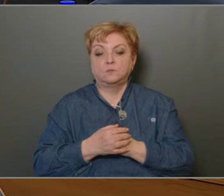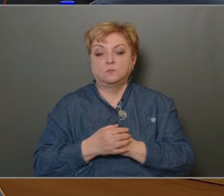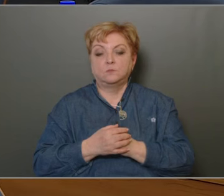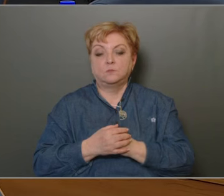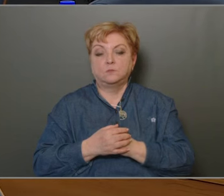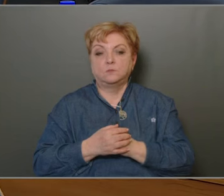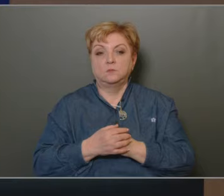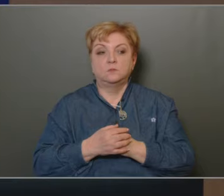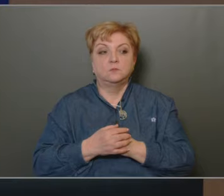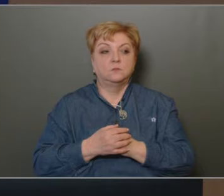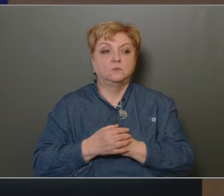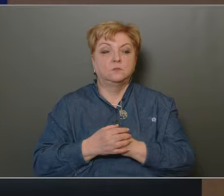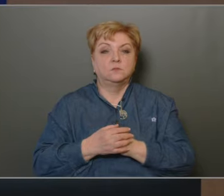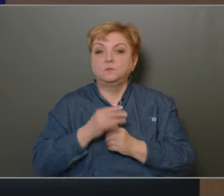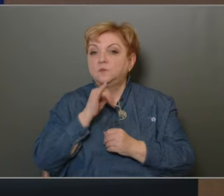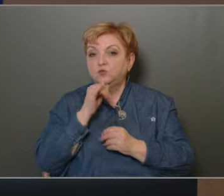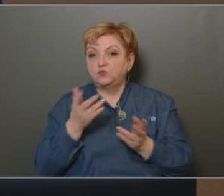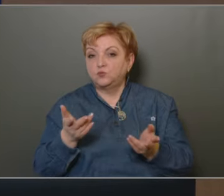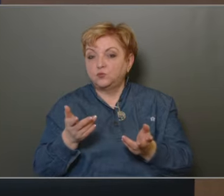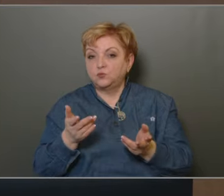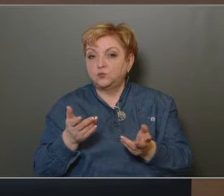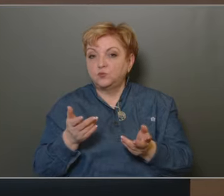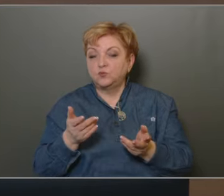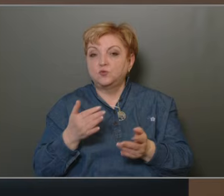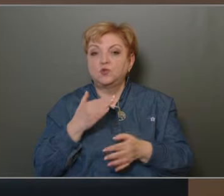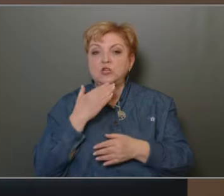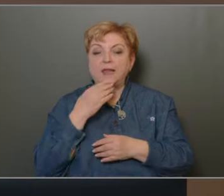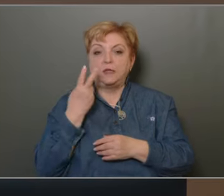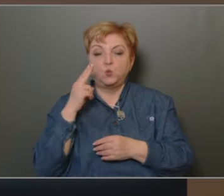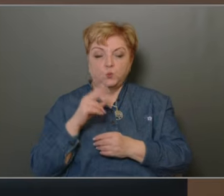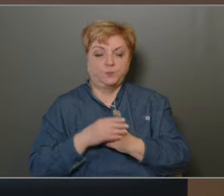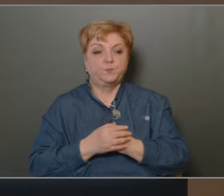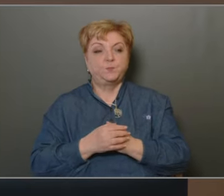szépen. Más van-e? Nincs. Van Serény úrjé a szó.